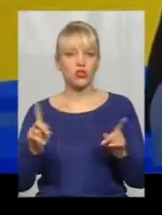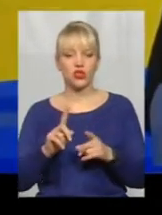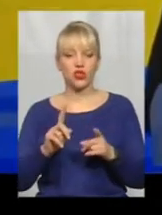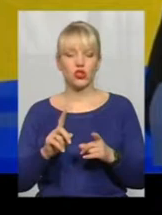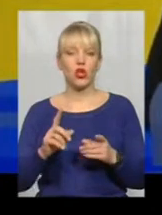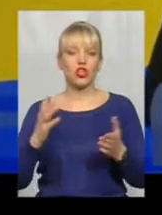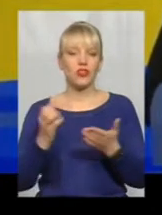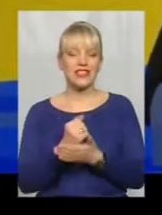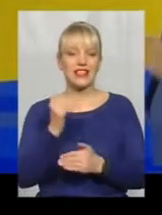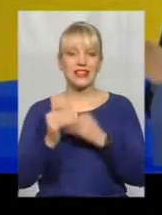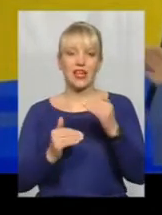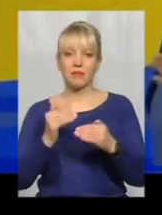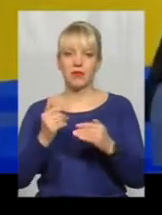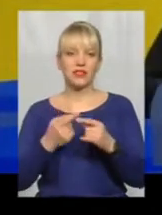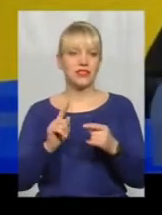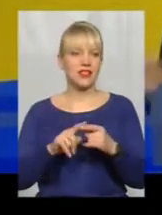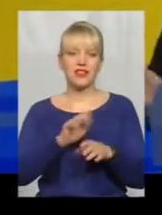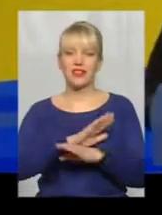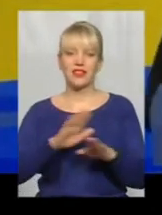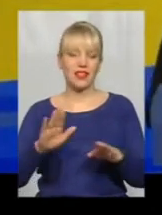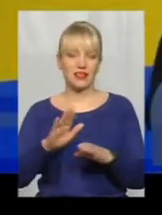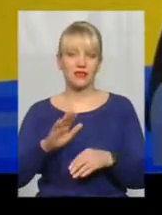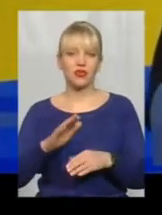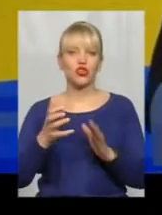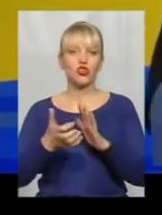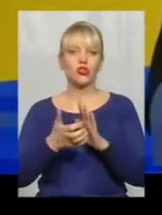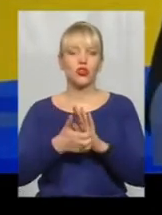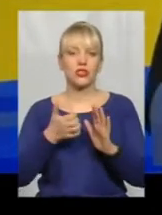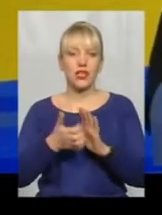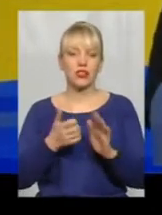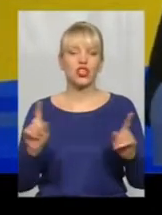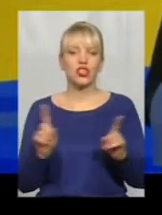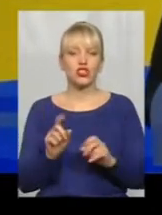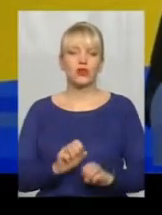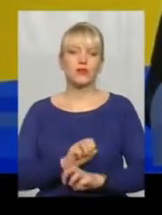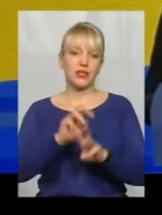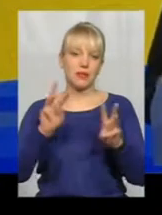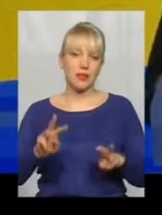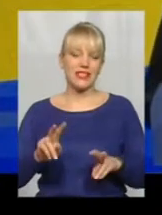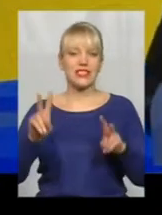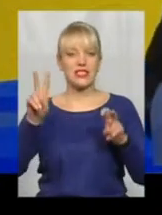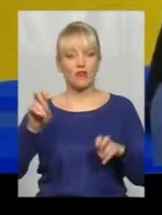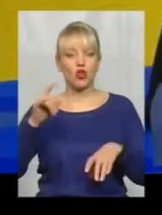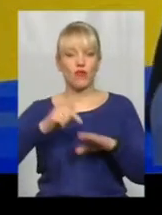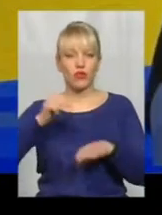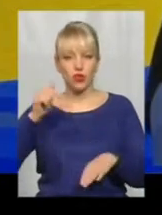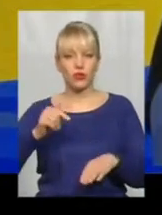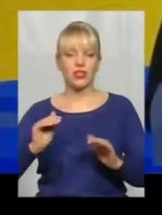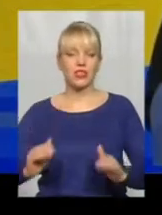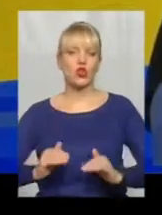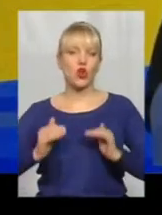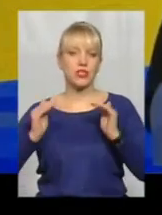є категорично неприйнятними і недостатніми, щоб забезпечувати символічне, але відчутне зростання